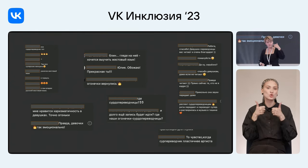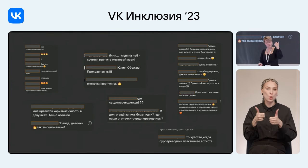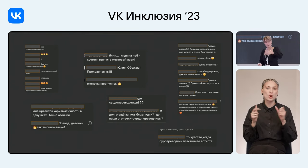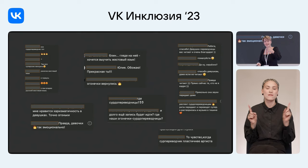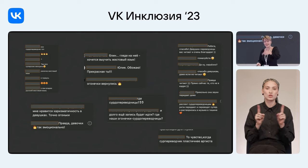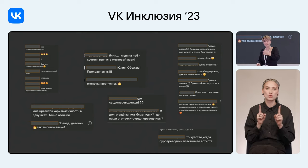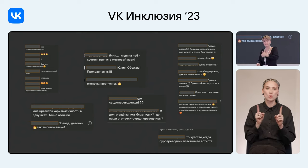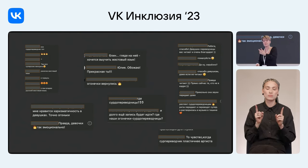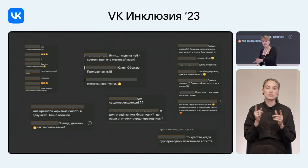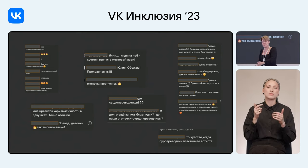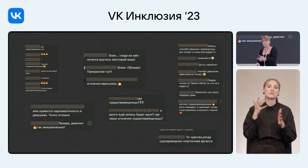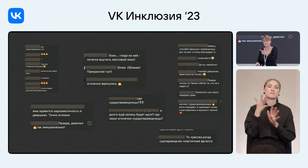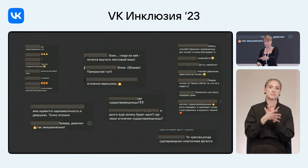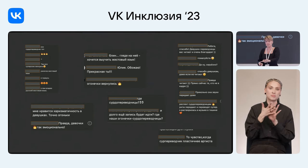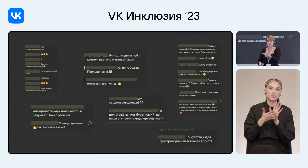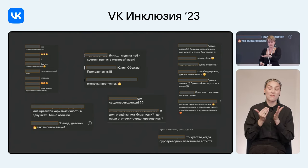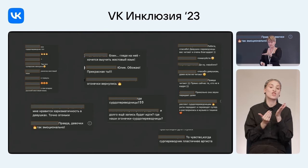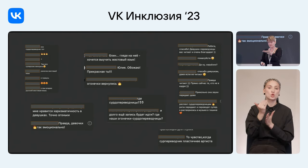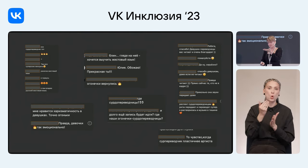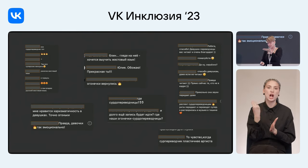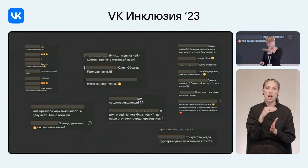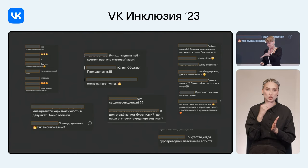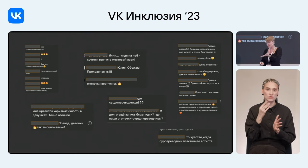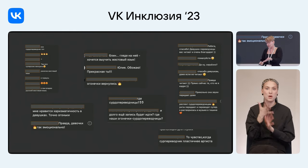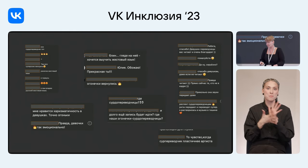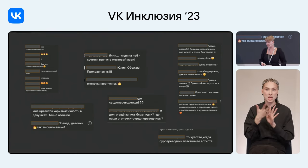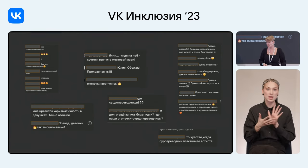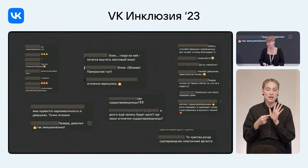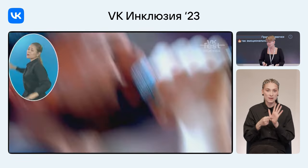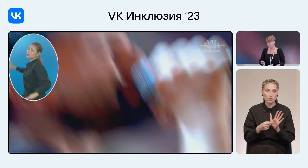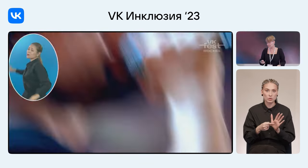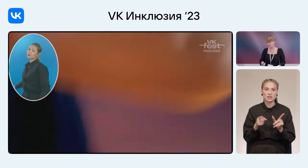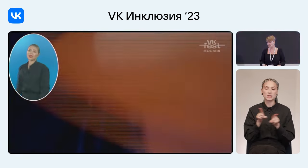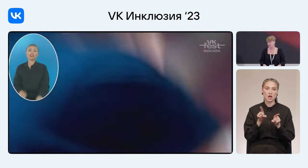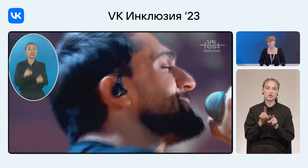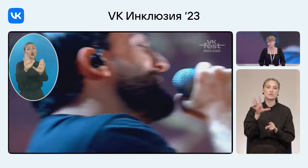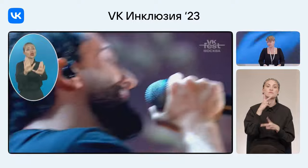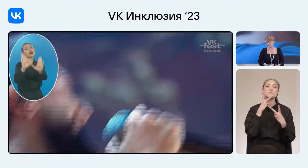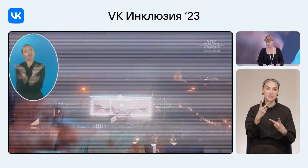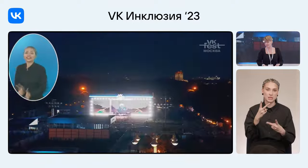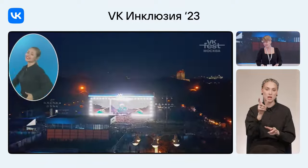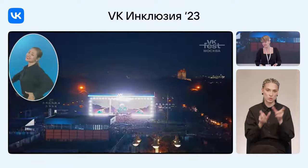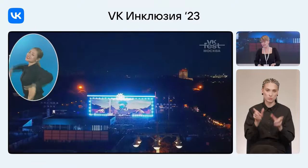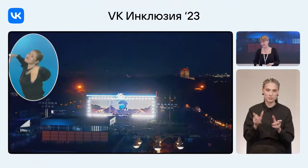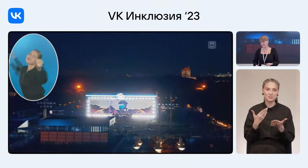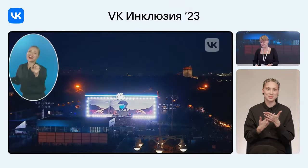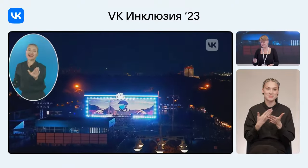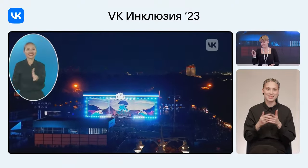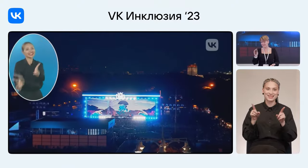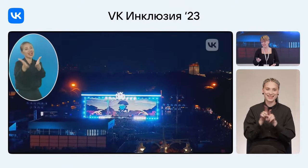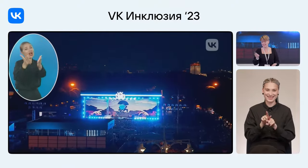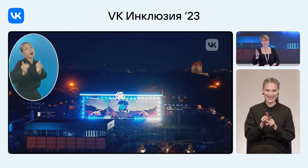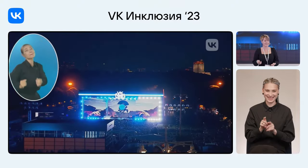высокое качество перевода отмечали еще и наши зрители. Вот. Примерно вот так,